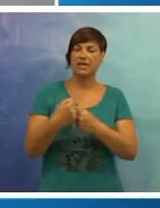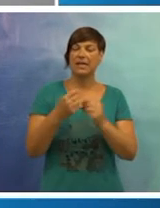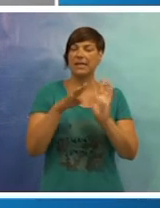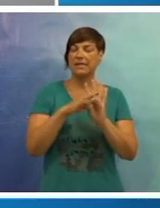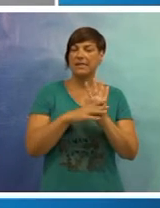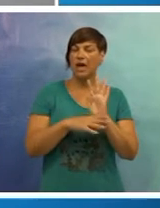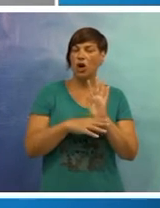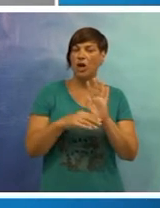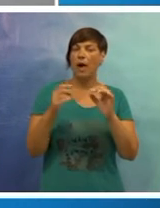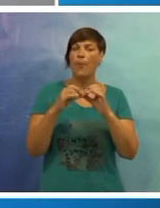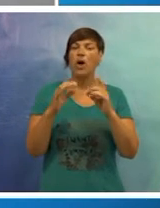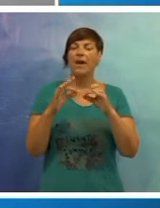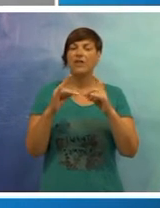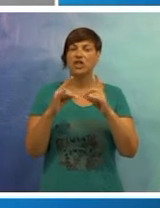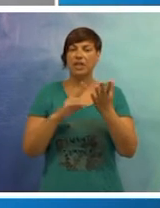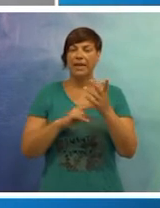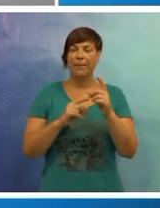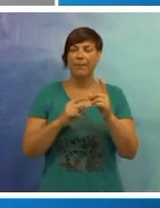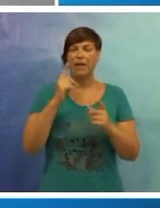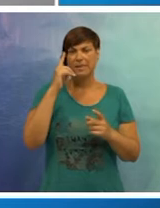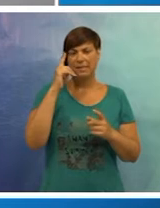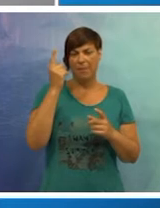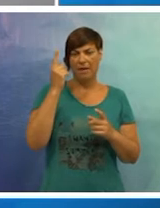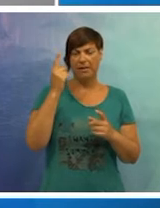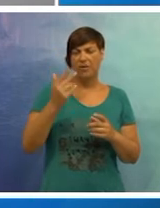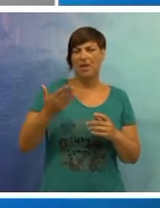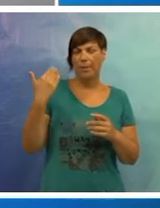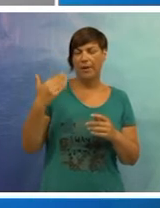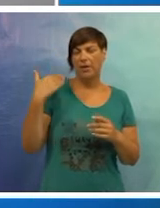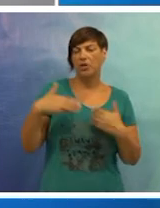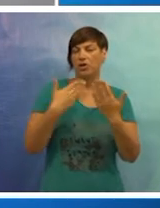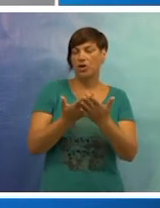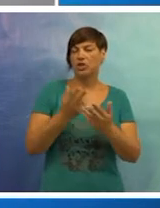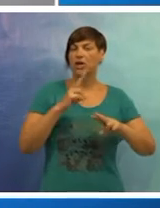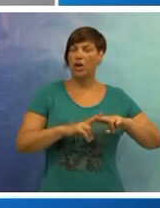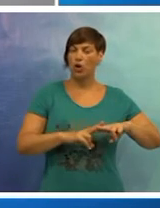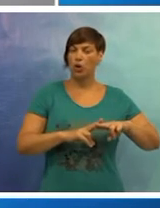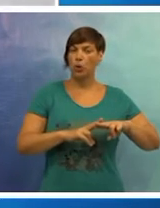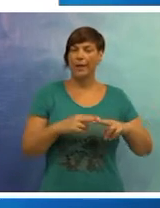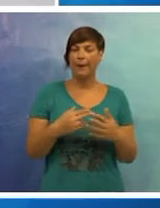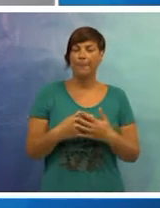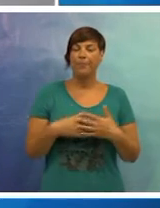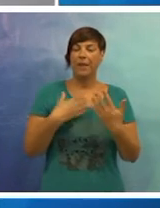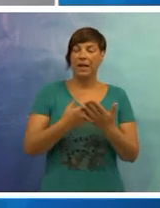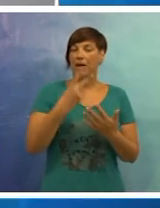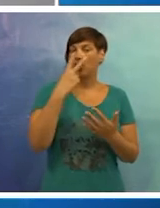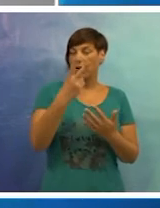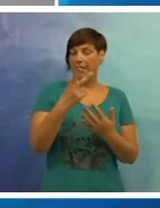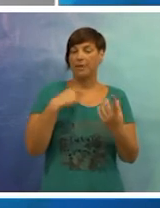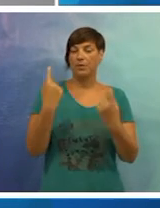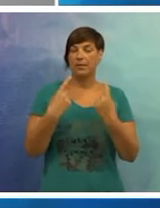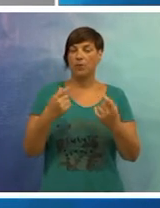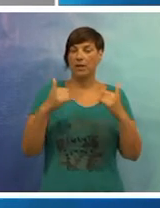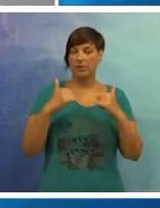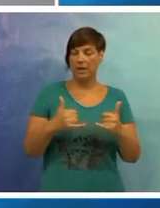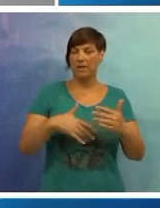zajednica i zakona o boravišnim pristojbama, smatraju da je preuranjeno donošenje ovake jedne odluke. Iako gledamo